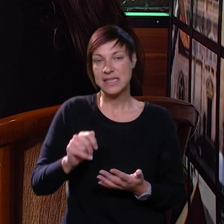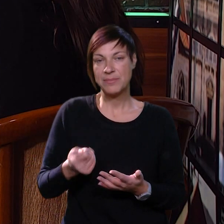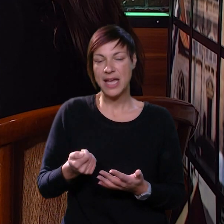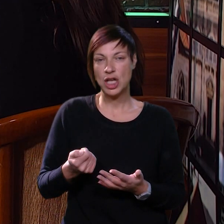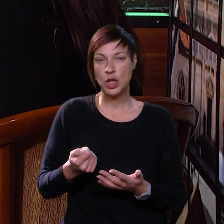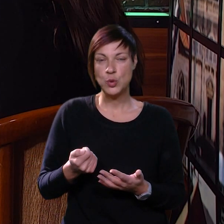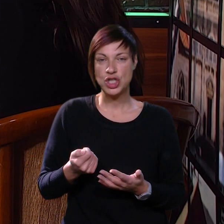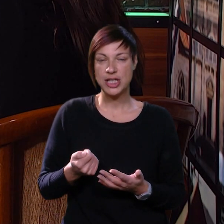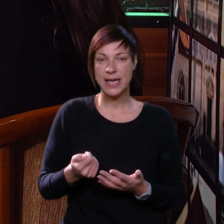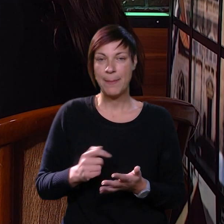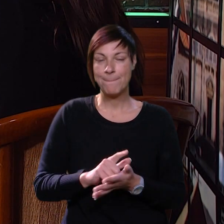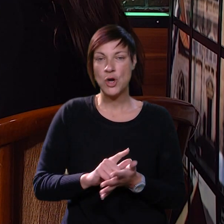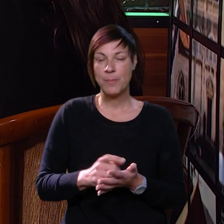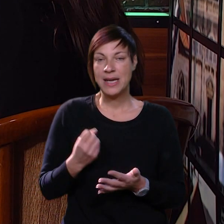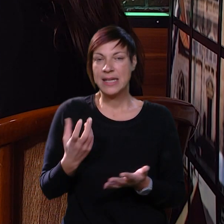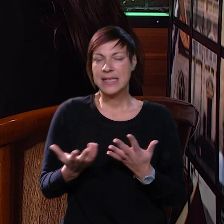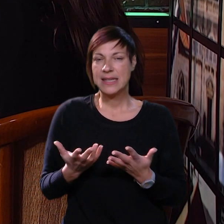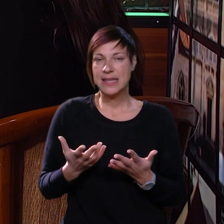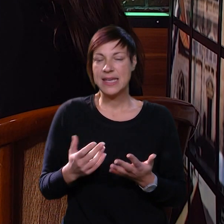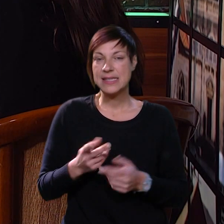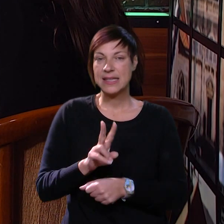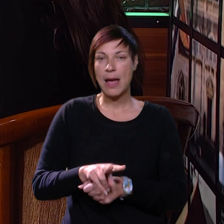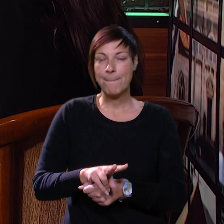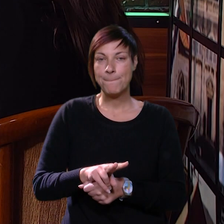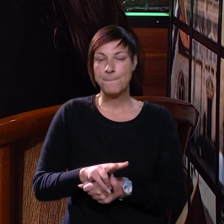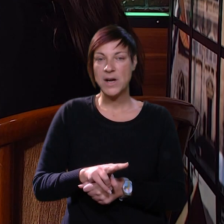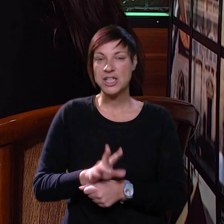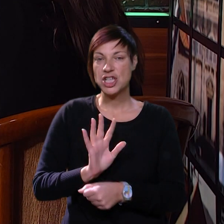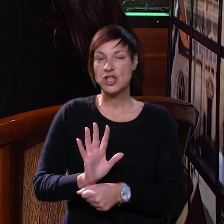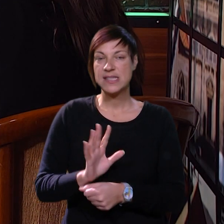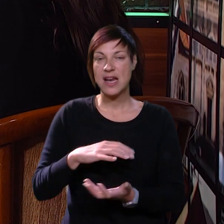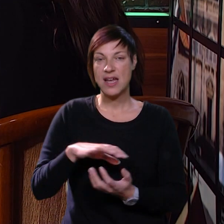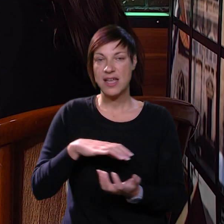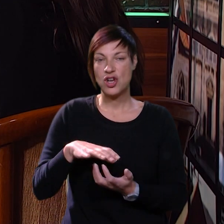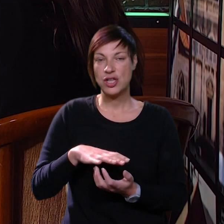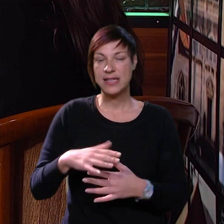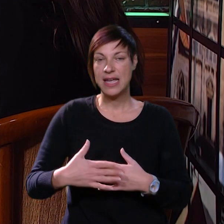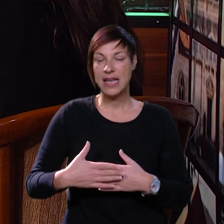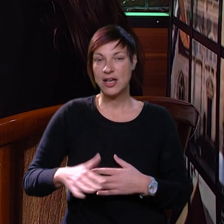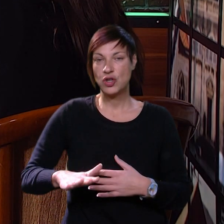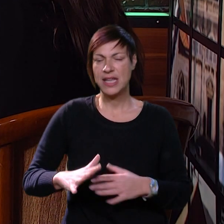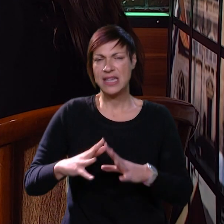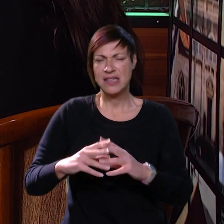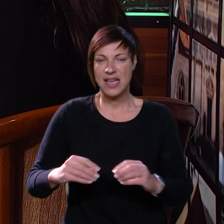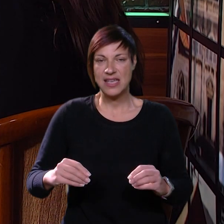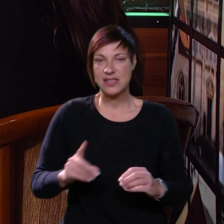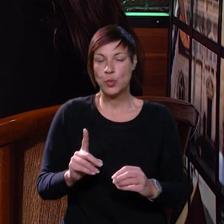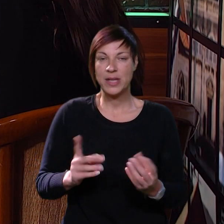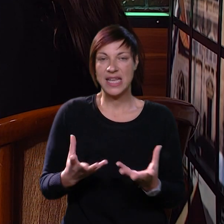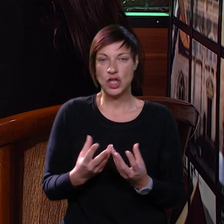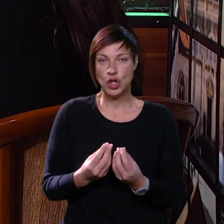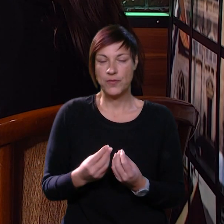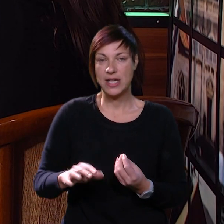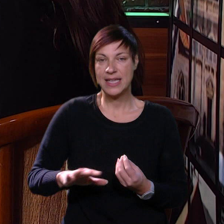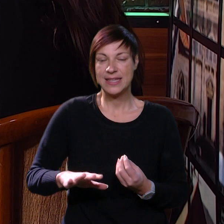je tu neki ključni moment gdje se ta zapravo pažnja od strane roditelja kod djeteta izgubi, odnosno